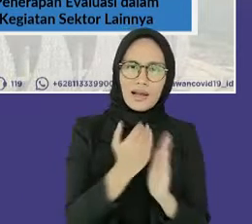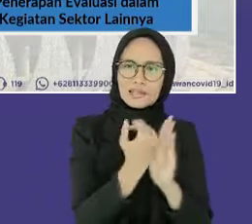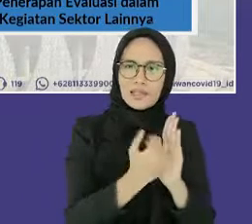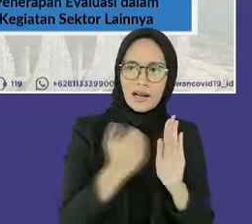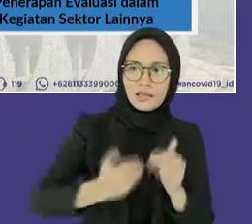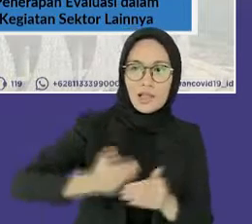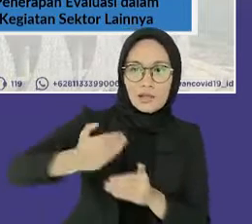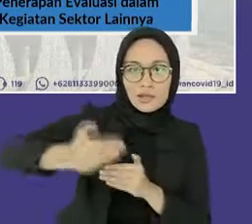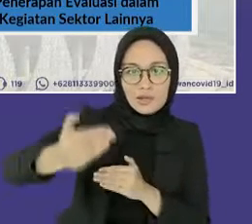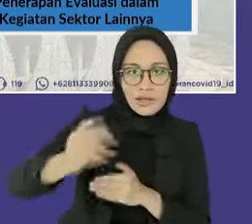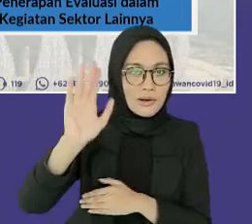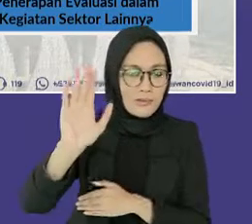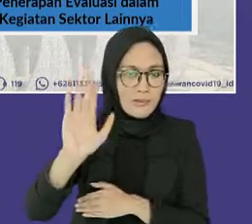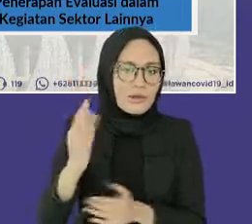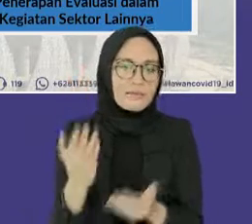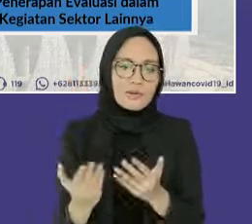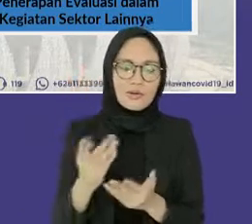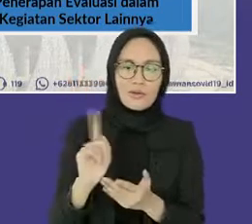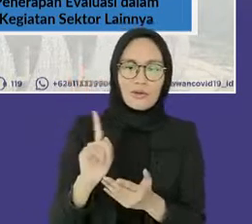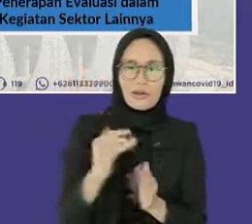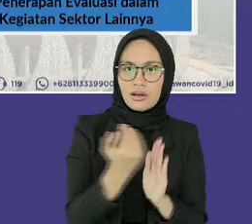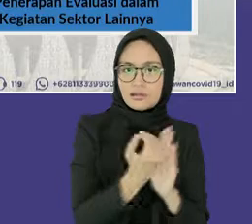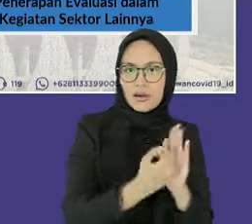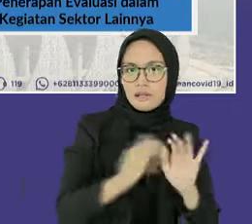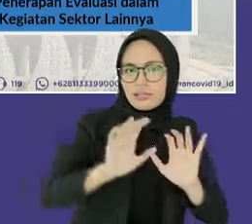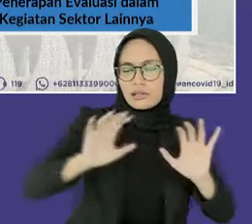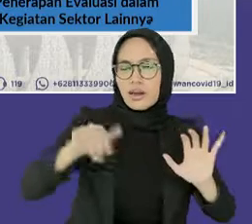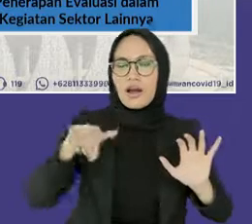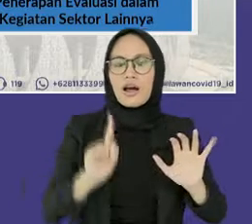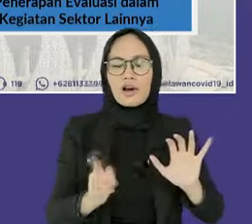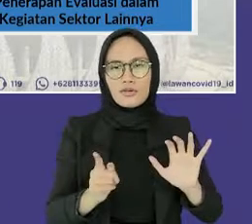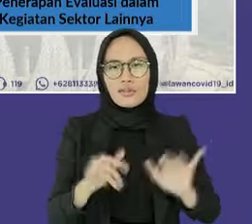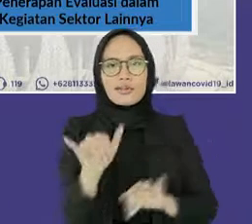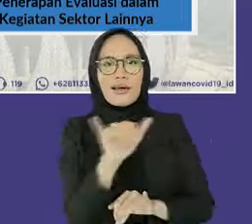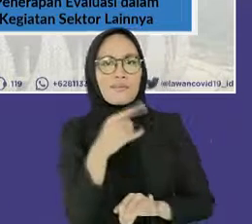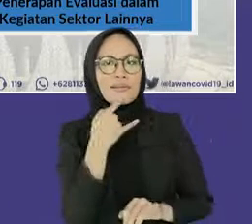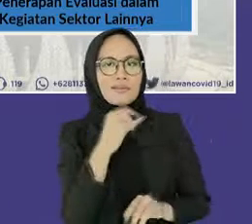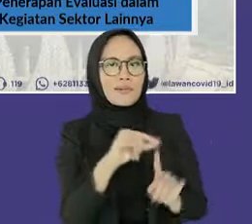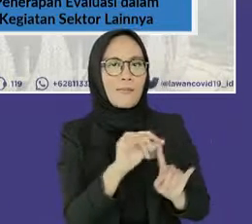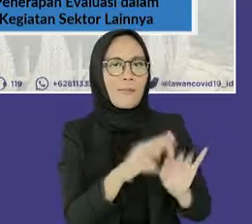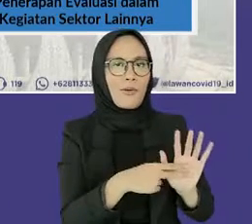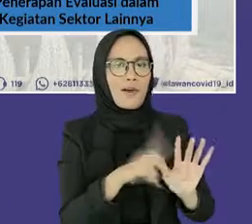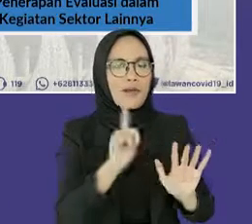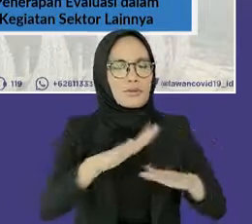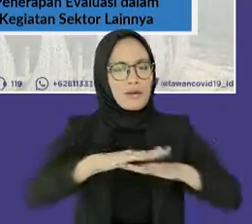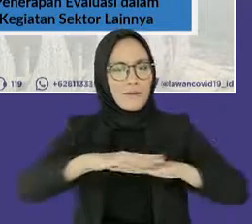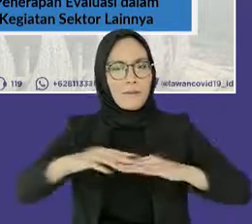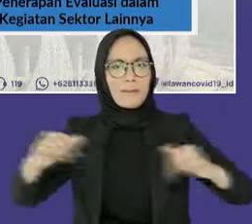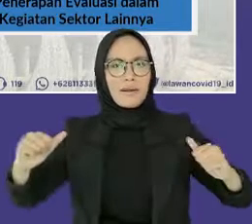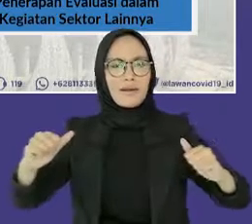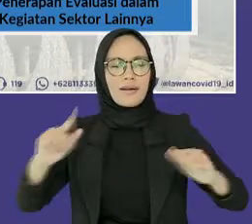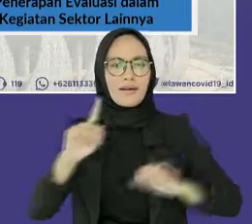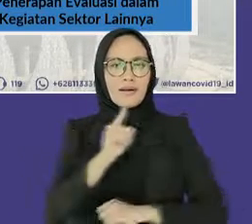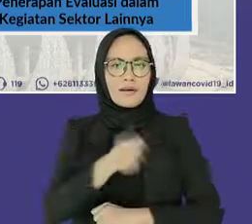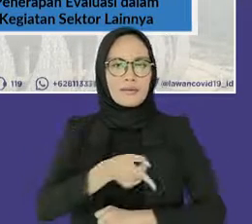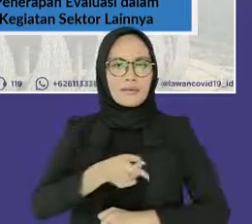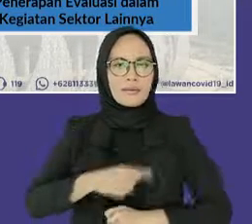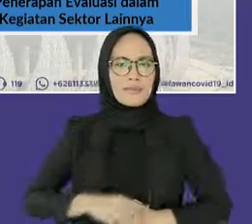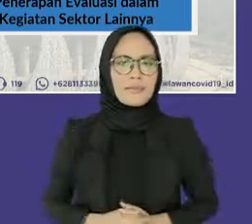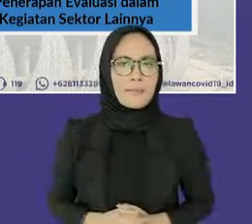demi memastikan kegiatan tersebut dapat berlangsung lancar dan aman COVID-19. Pemerintah